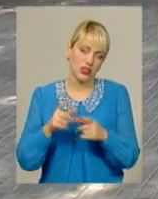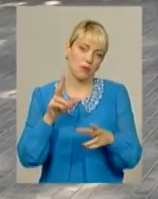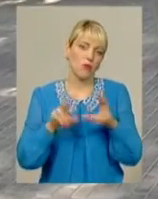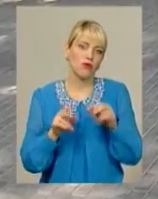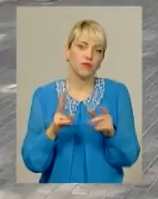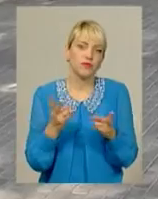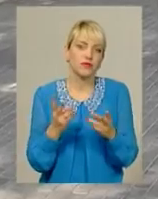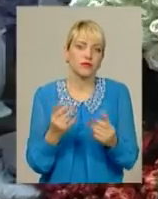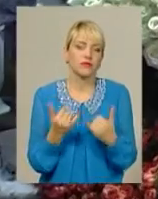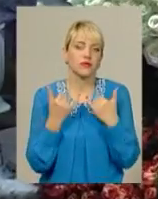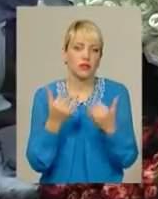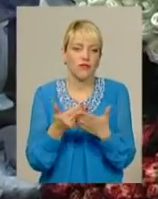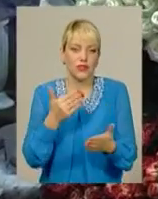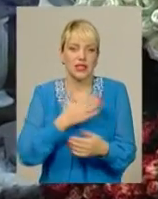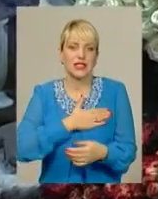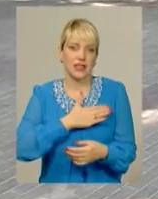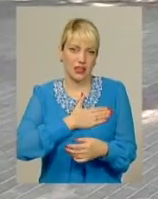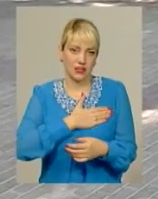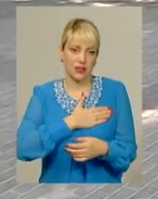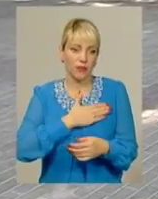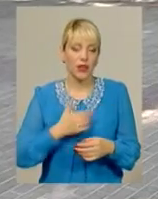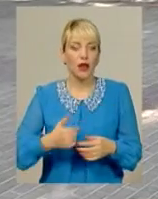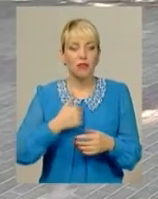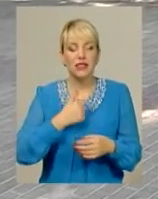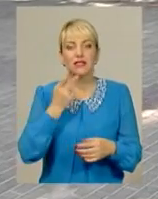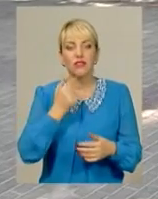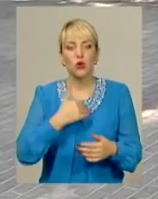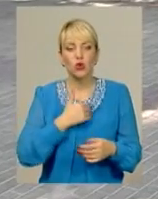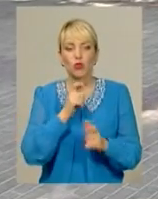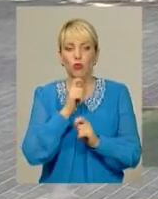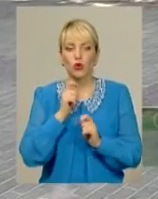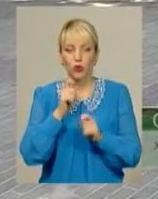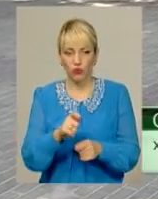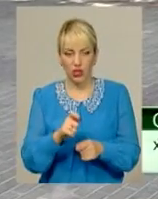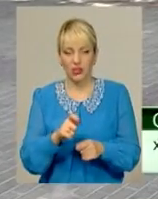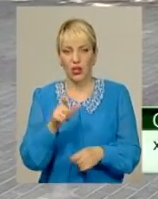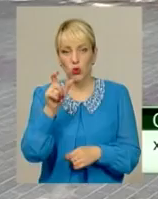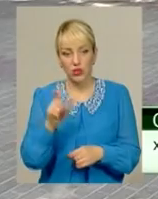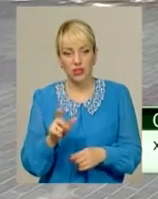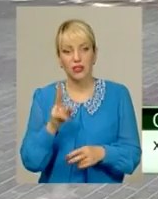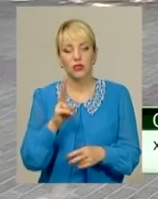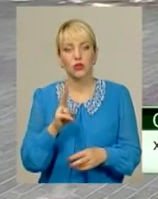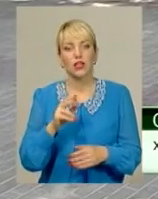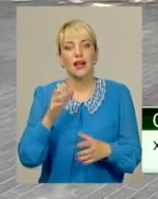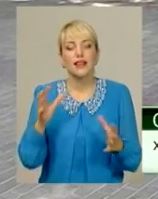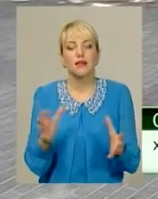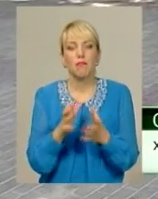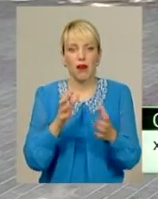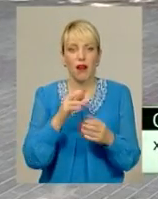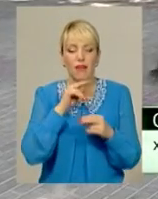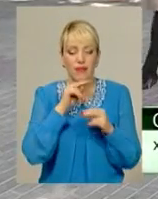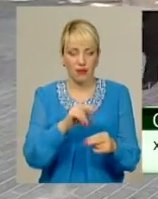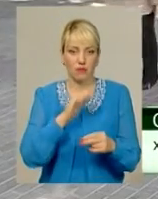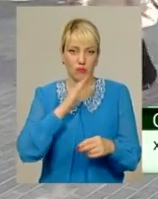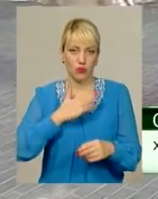щирого серця. А не тому, що так комусь треба. Мені завжди хочеться подарувати подарунок тій людині, котра дбає про мою дитину,